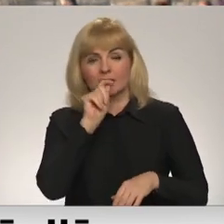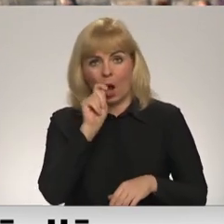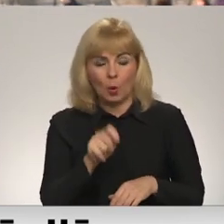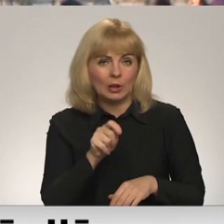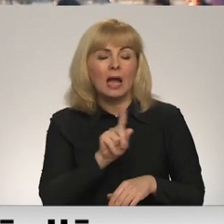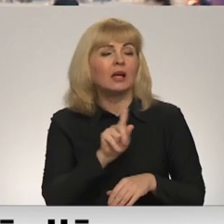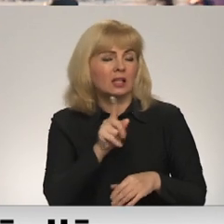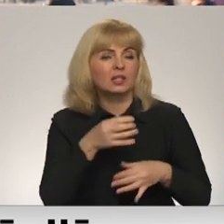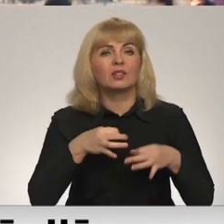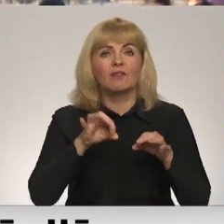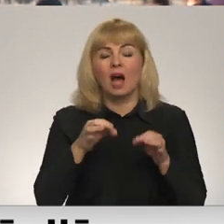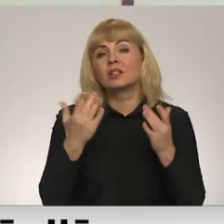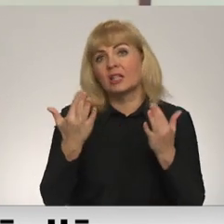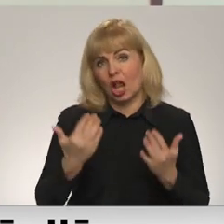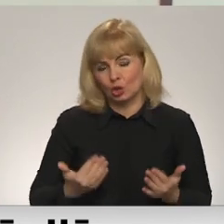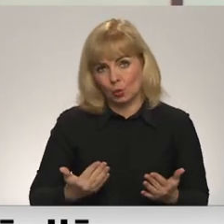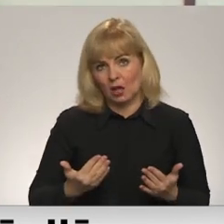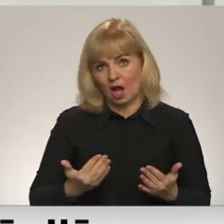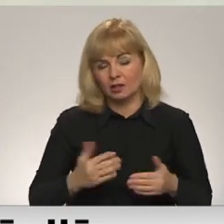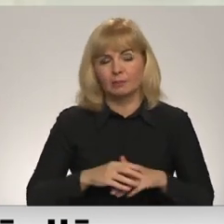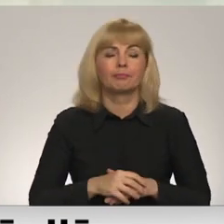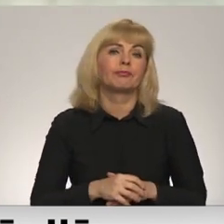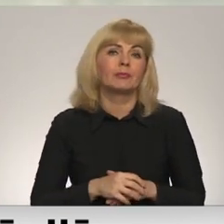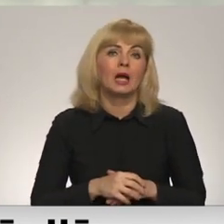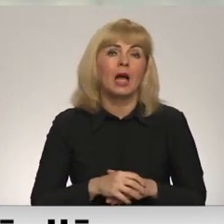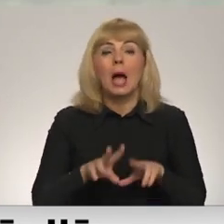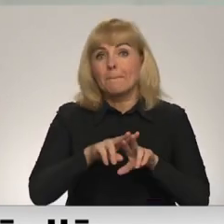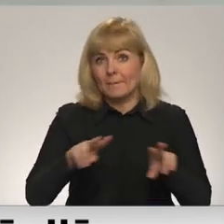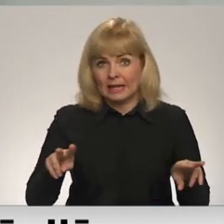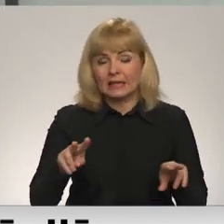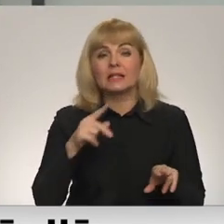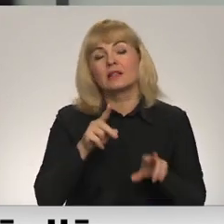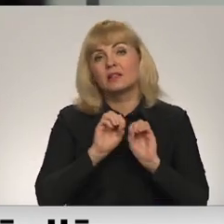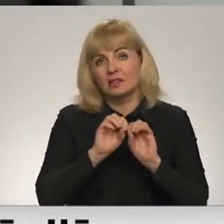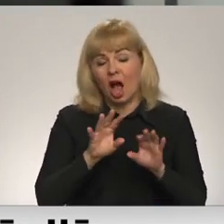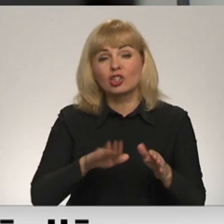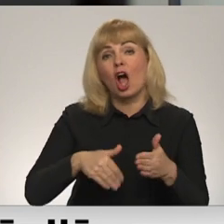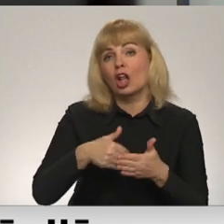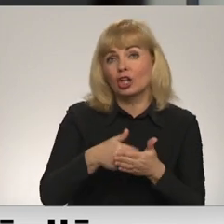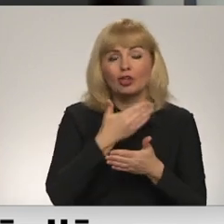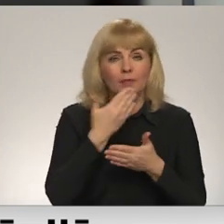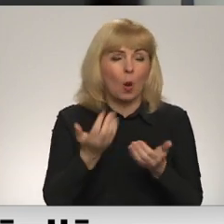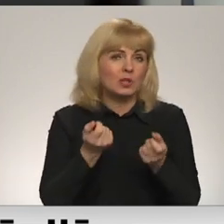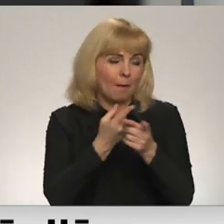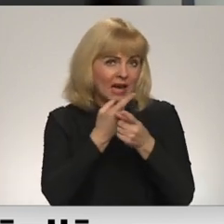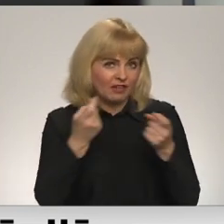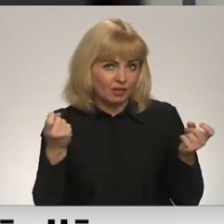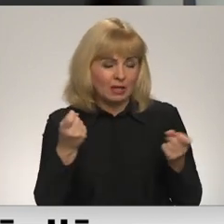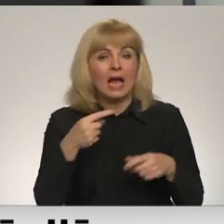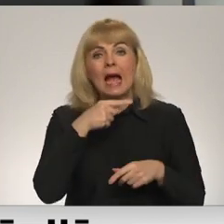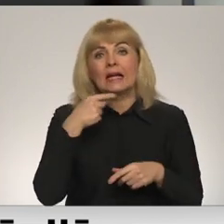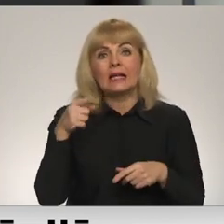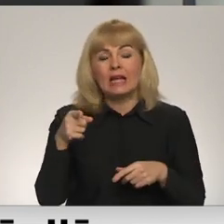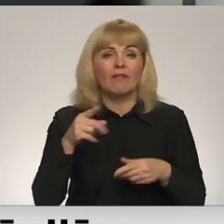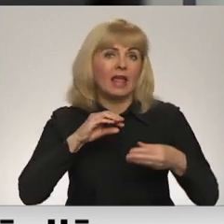svarīgs ir rezultāts. Ministrs arī norādīja, ka līdz šim nav saņemta informācija, Krievija